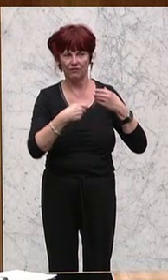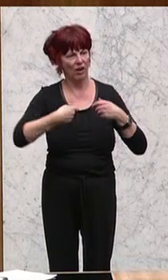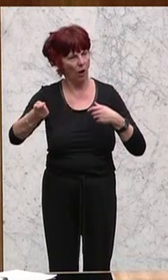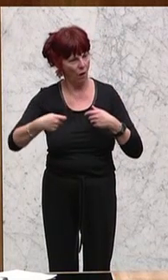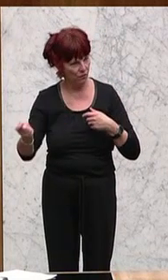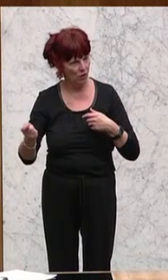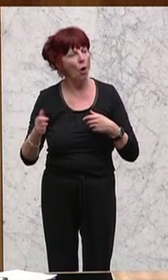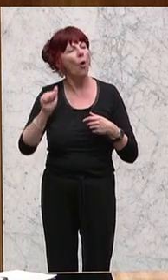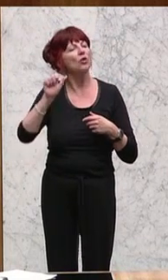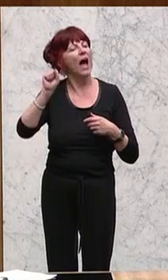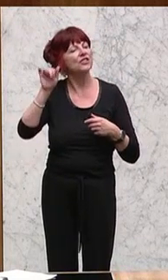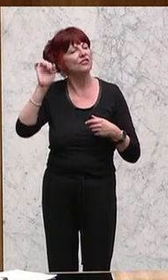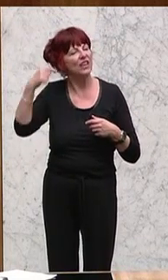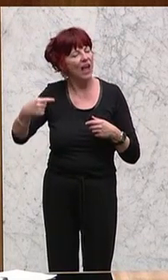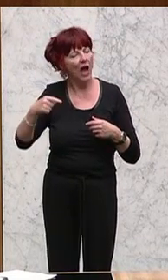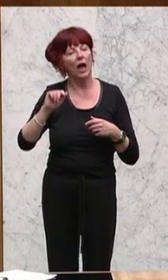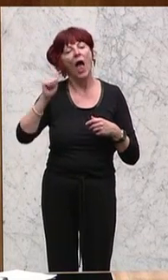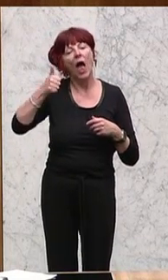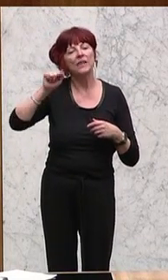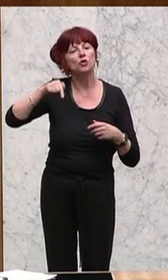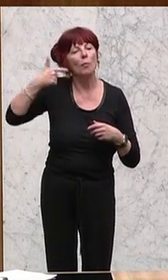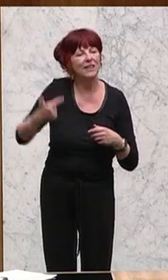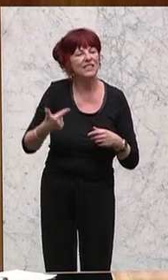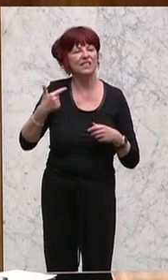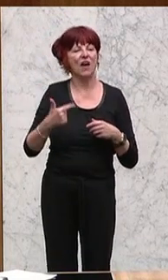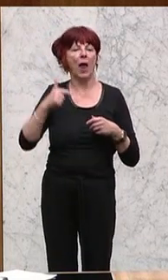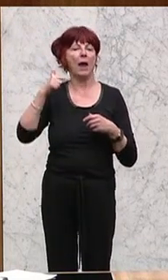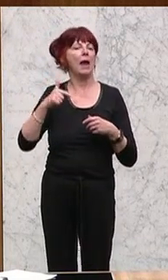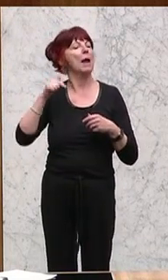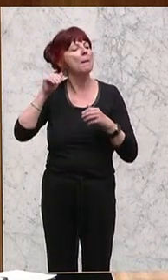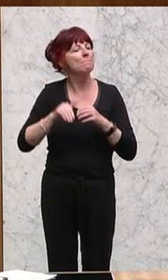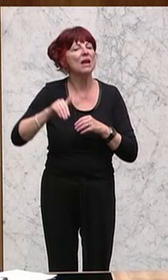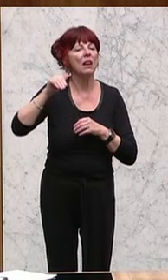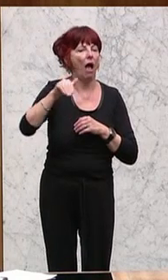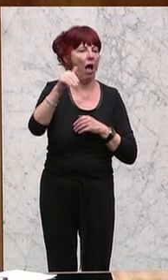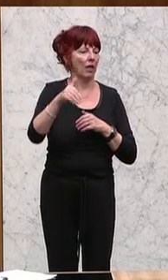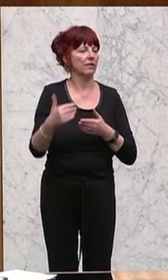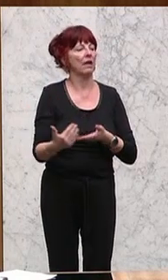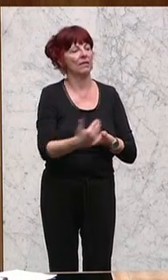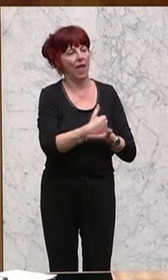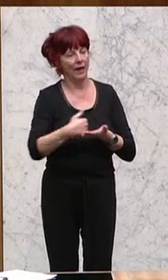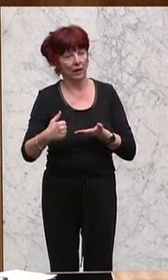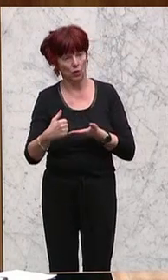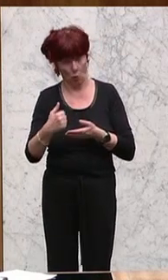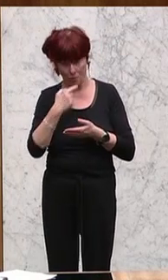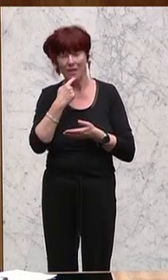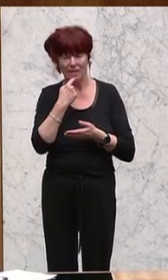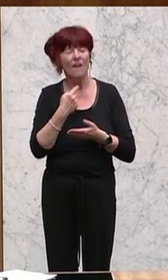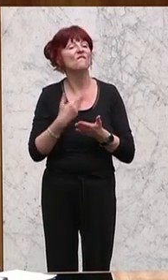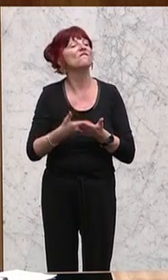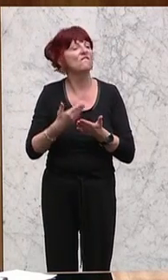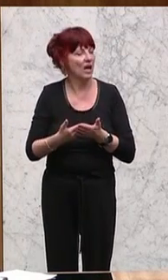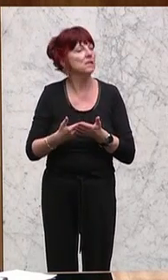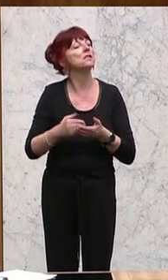,2 Milliarden Euro eingenommen. Das heißt, die Differenz trägt die Transportwirtschaft. Ein